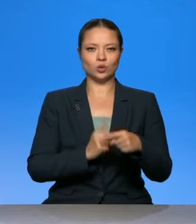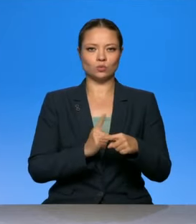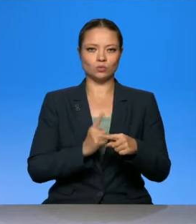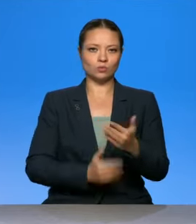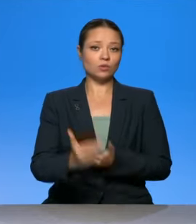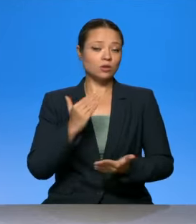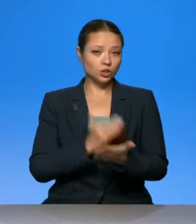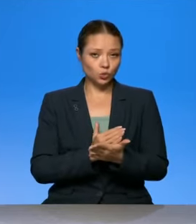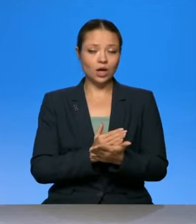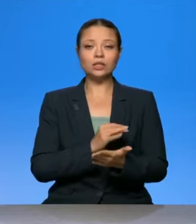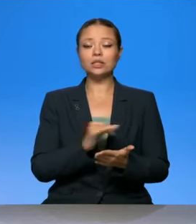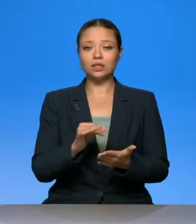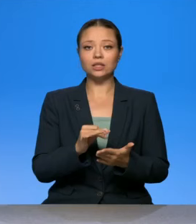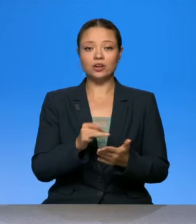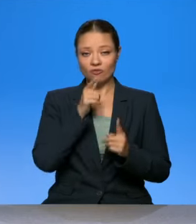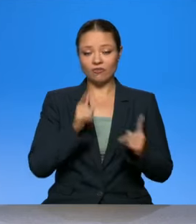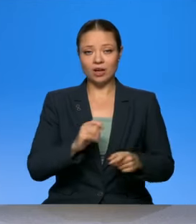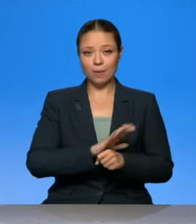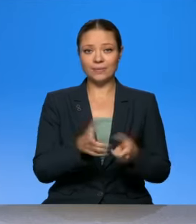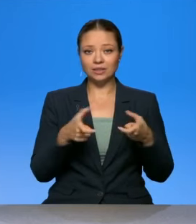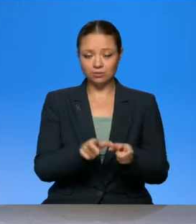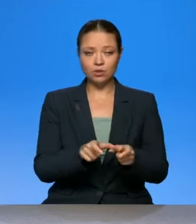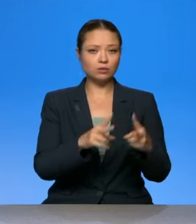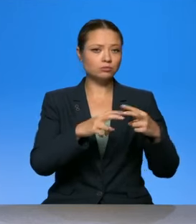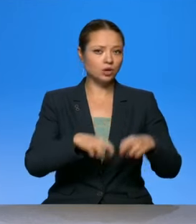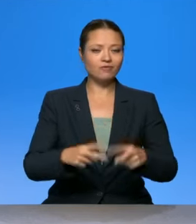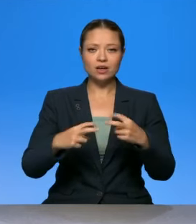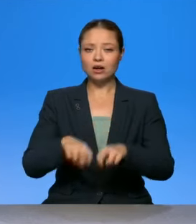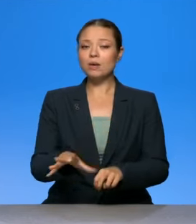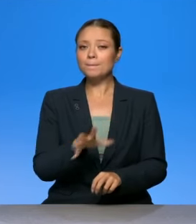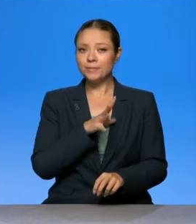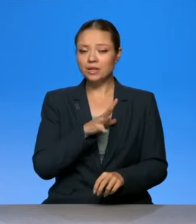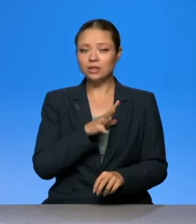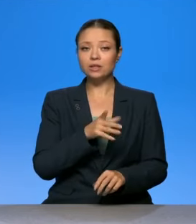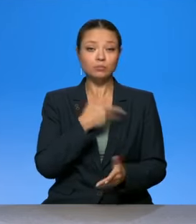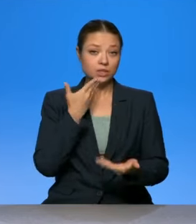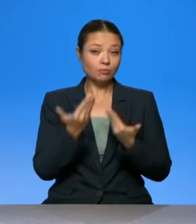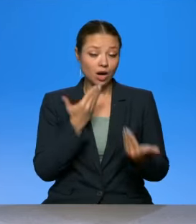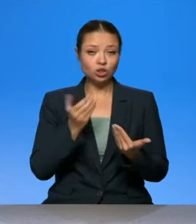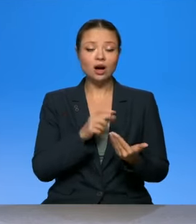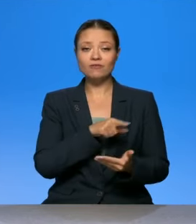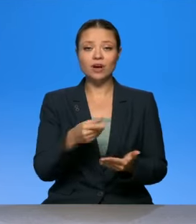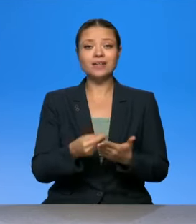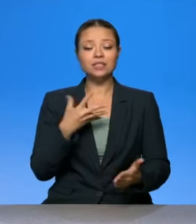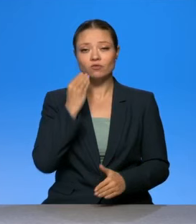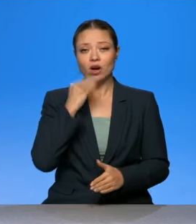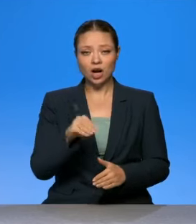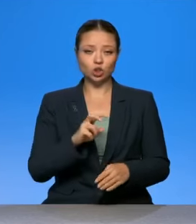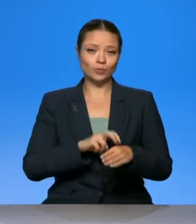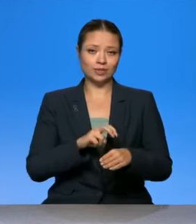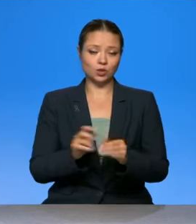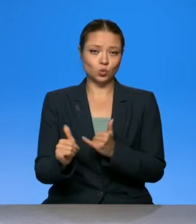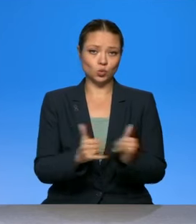проводили измерения и видели, что... Ну, мы спрашивали, да, как вы оцениваете качество медицинских услуг, которые